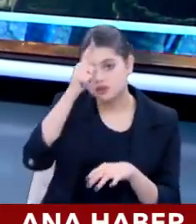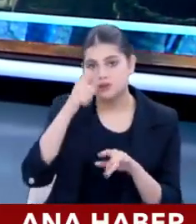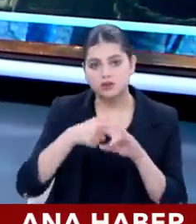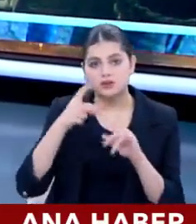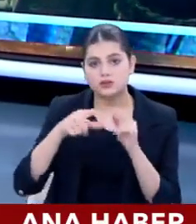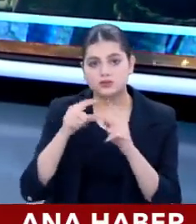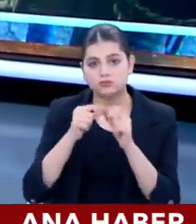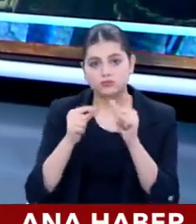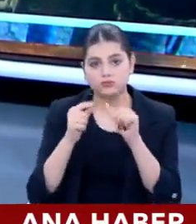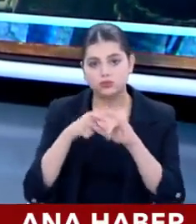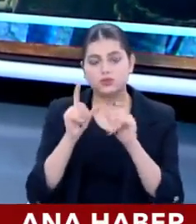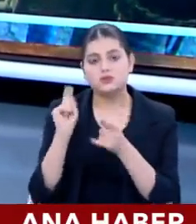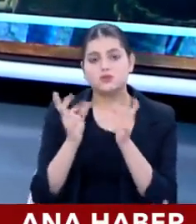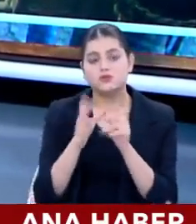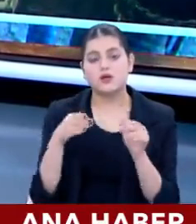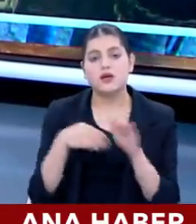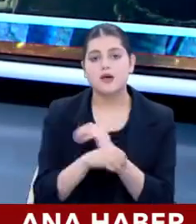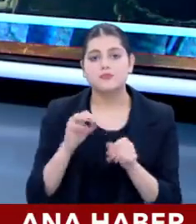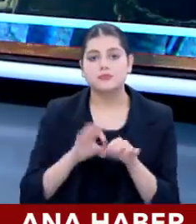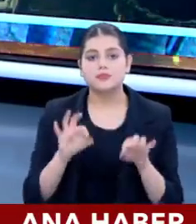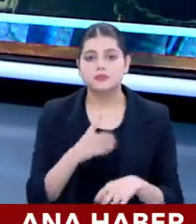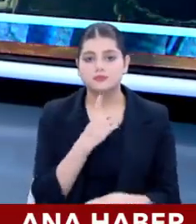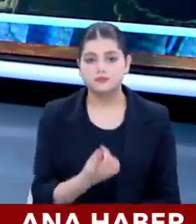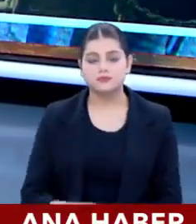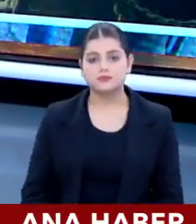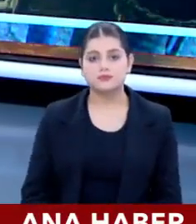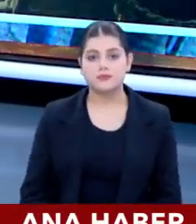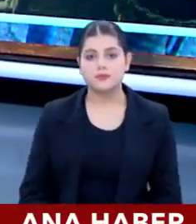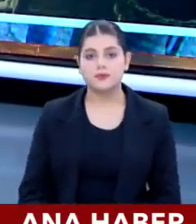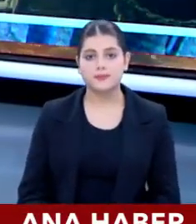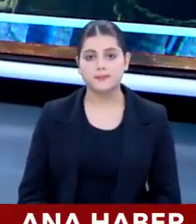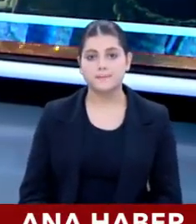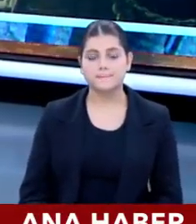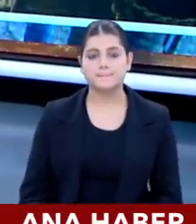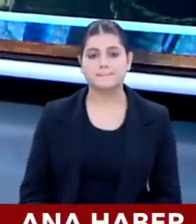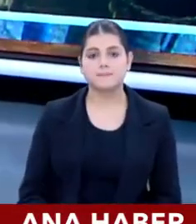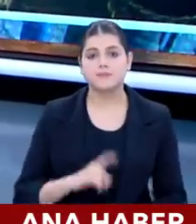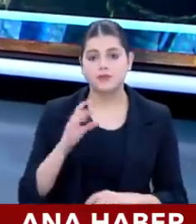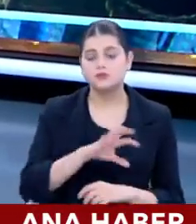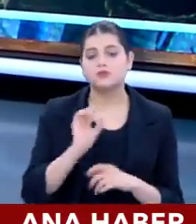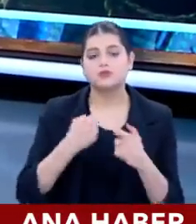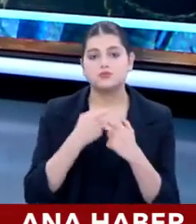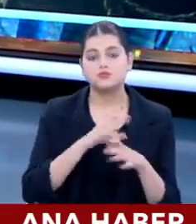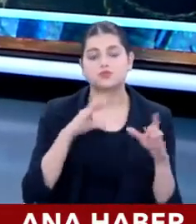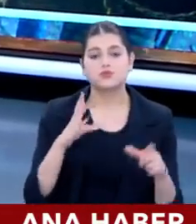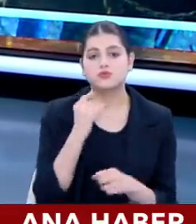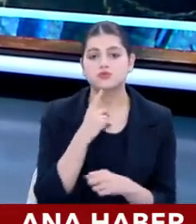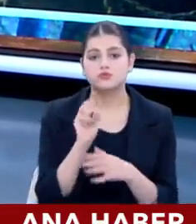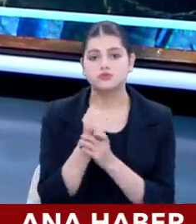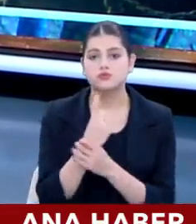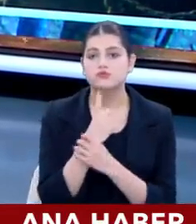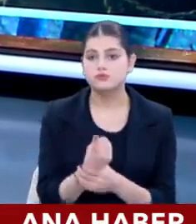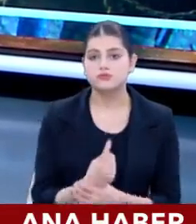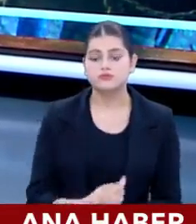Hizbullah üzerinden ve diğer paramiliter gruplar üzerinden savaşa dahil olacaktır. Bu da bölgesel boyutlu bir çatışmaya yolacaktır diyor. Uzmanların